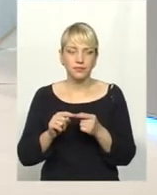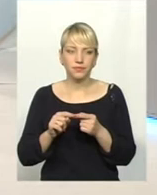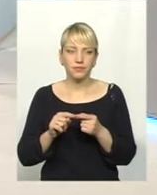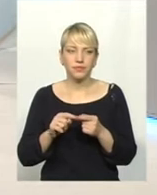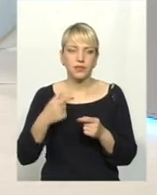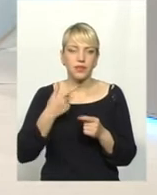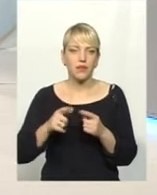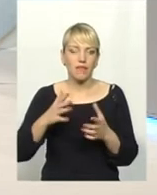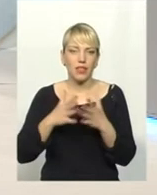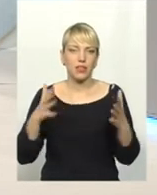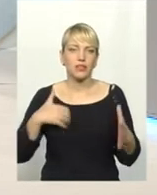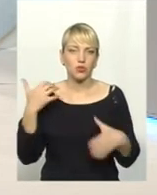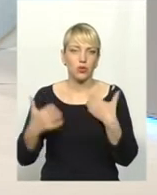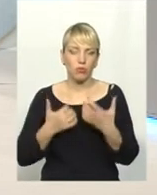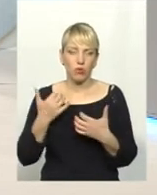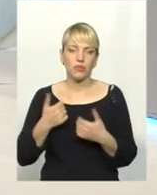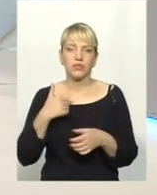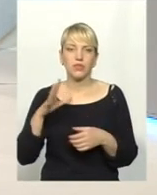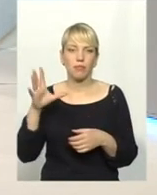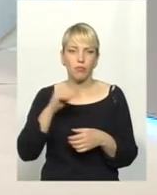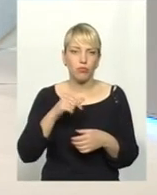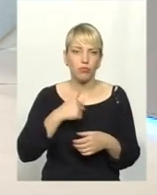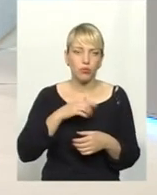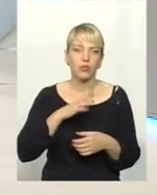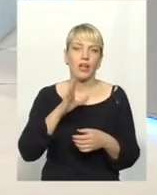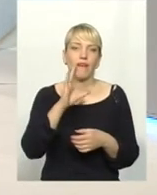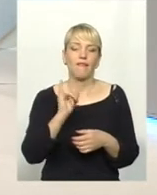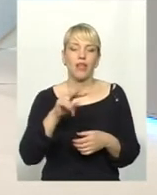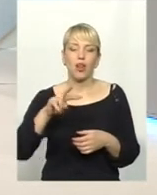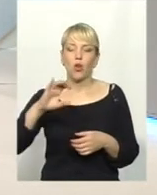Я був на цих слуханнях в Вільнюсі.